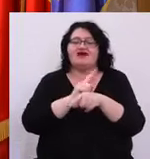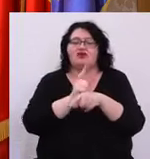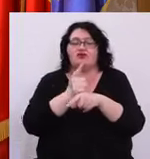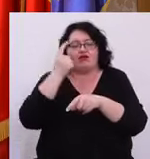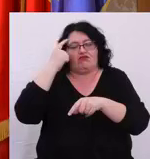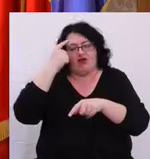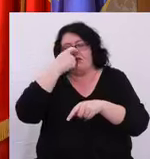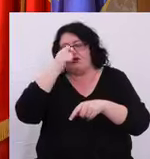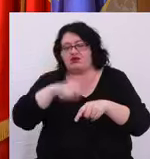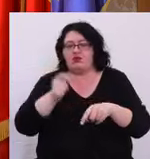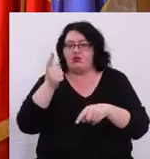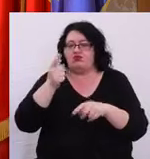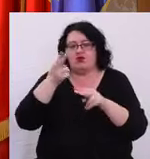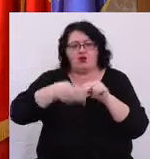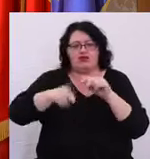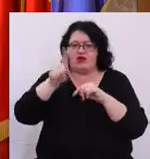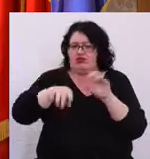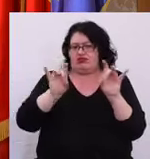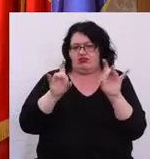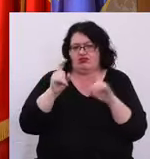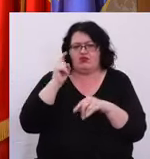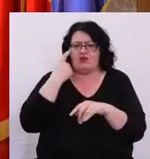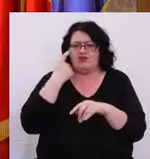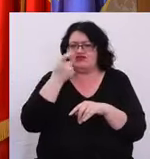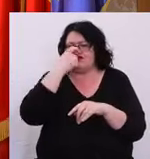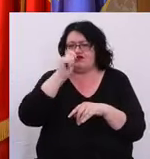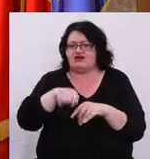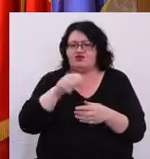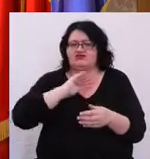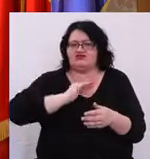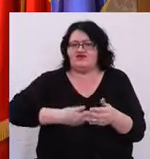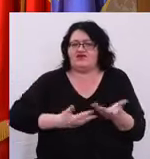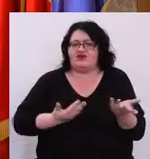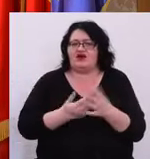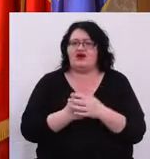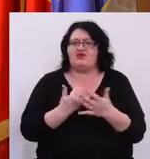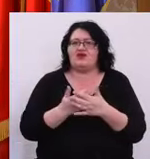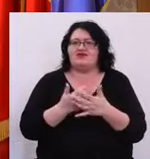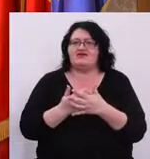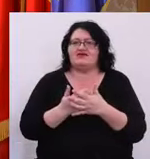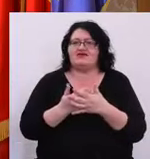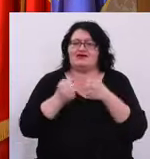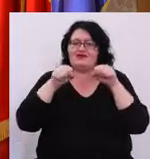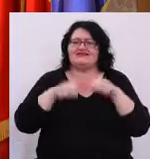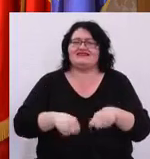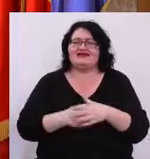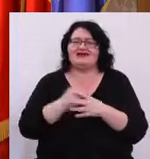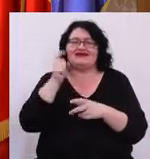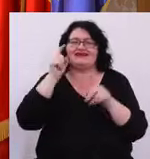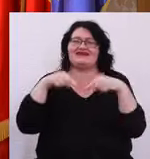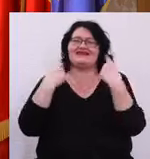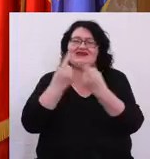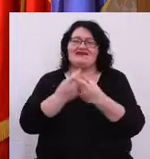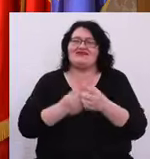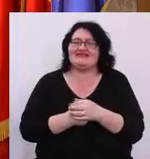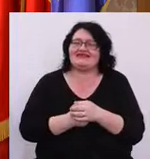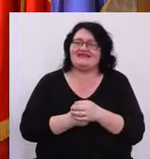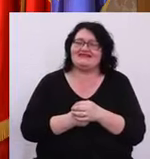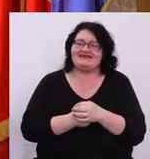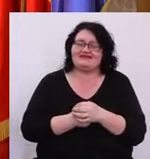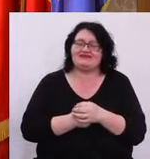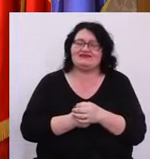În ultimele luni să renunț la această misiune Pentru că iau foarte mult în serios în crederea pe care am primit-o